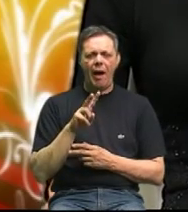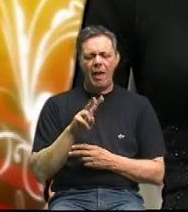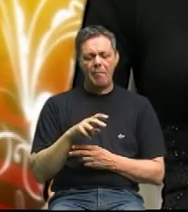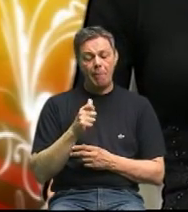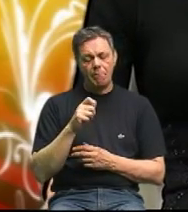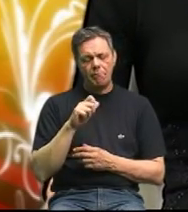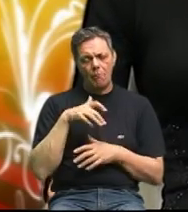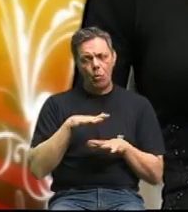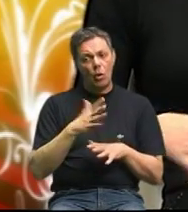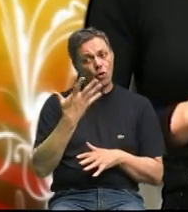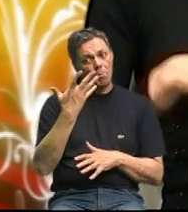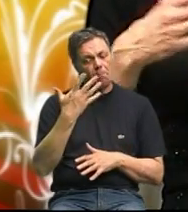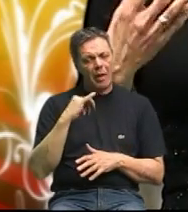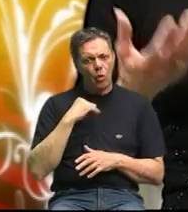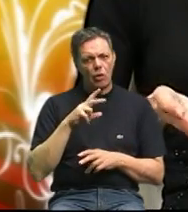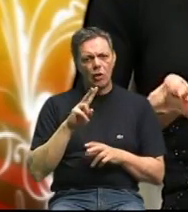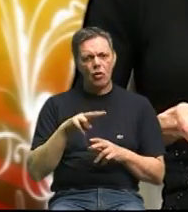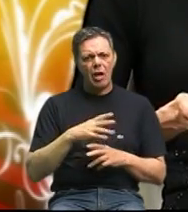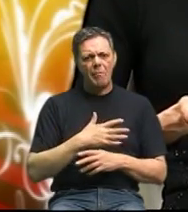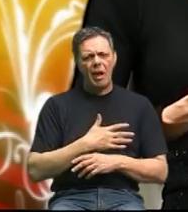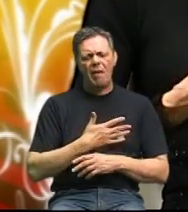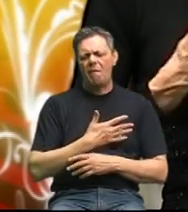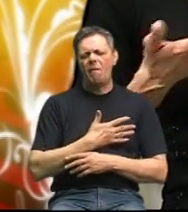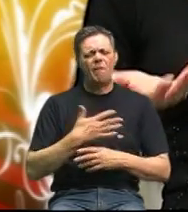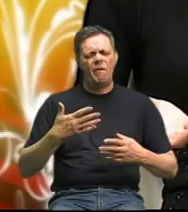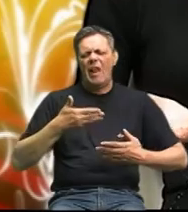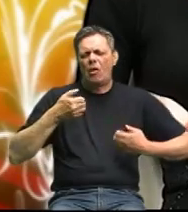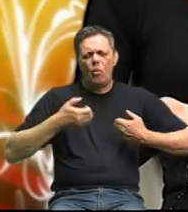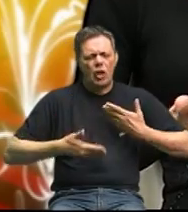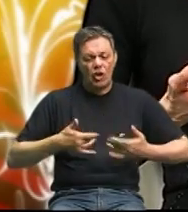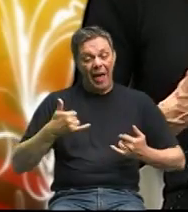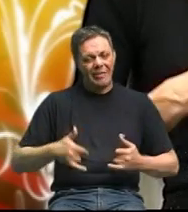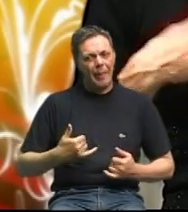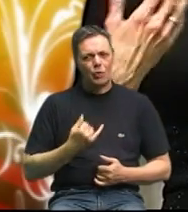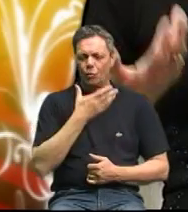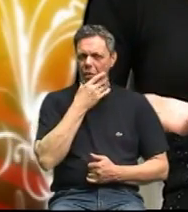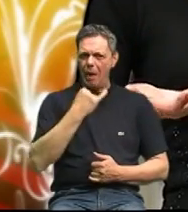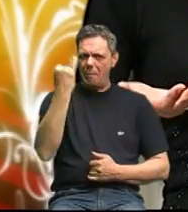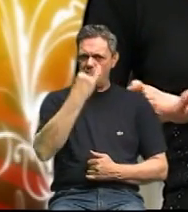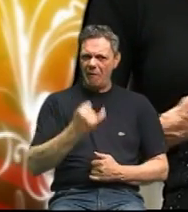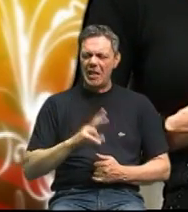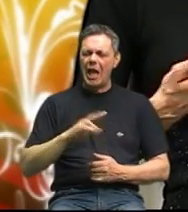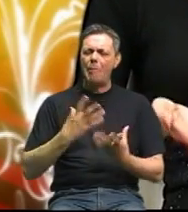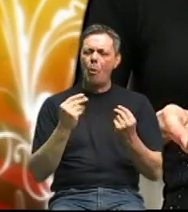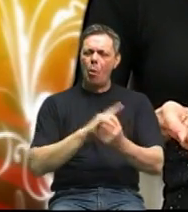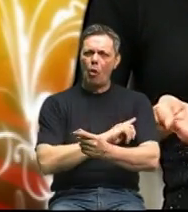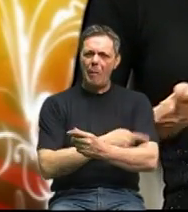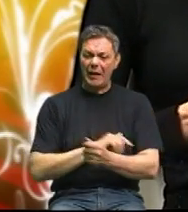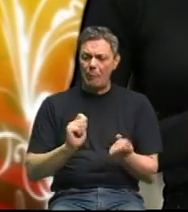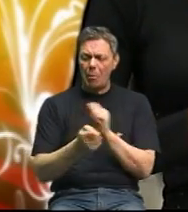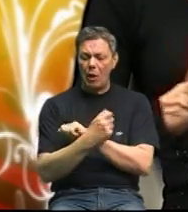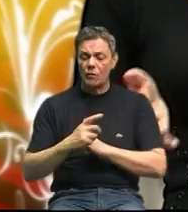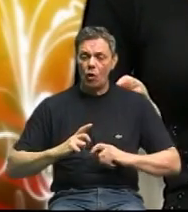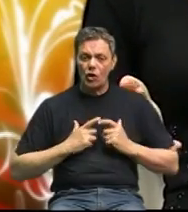pet godina koji imali jake velike težine i danas su lijepi danas imaju puno energije promijenili svoj život